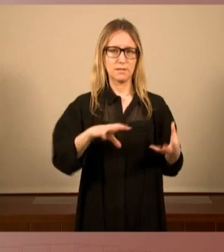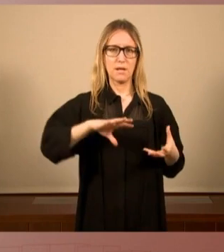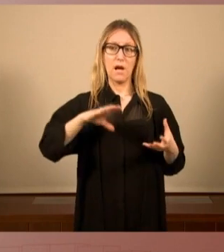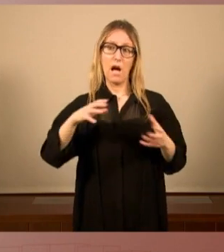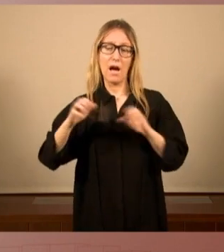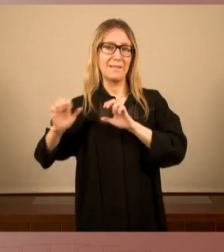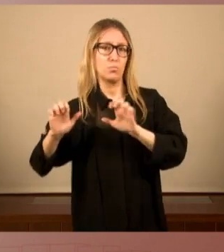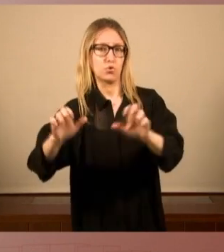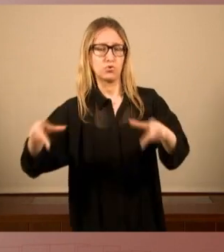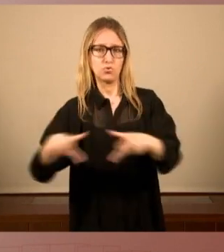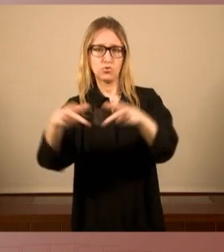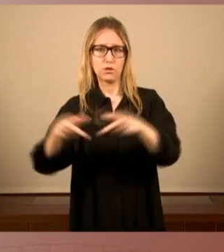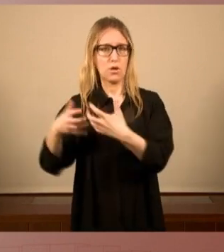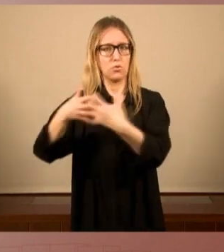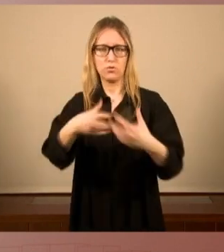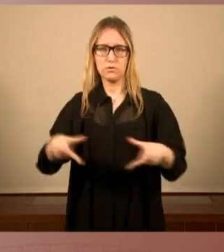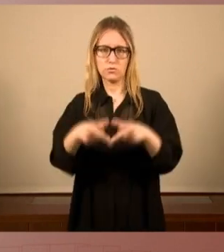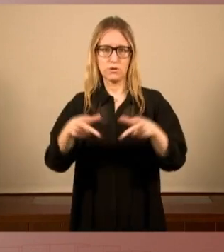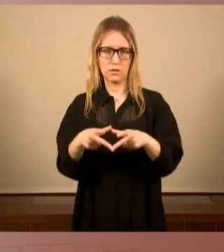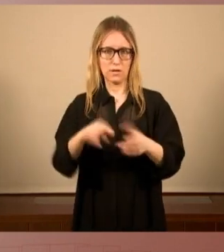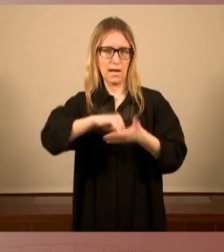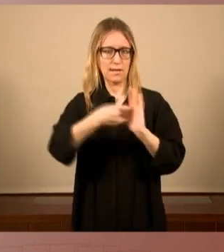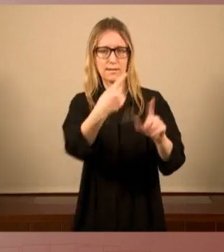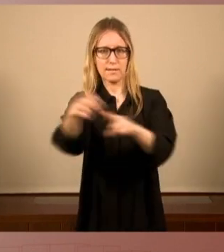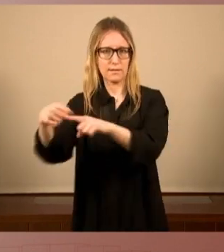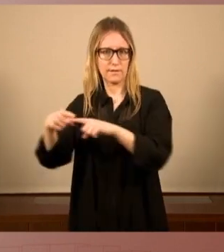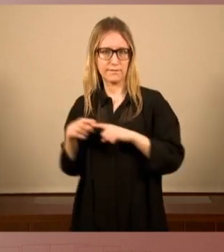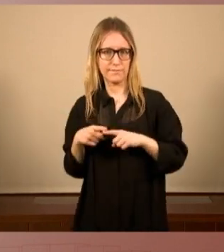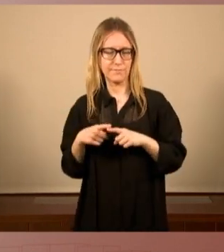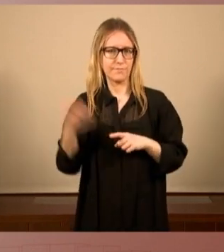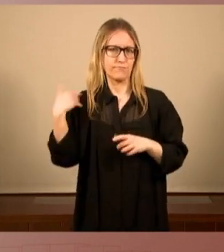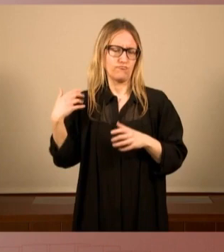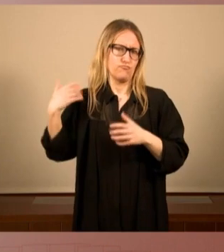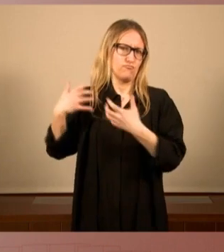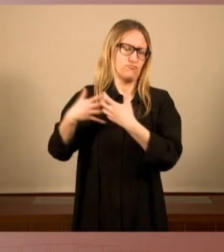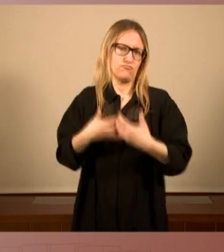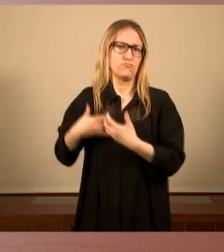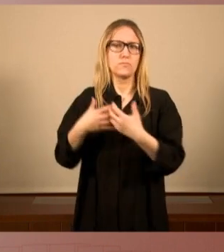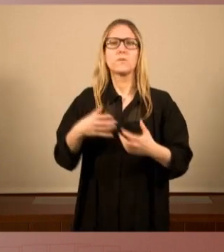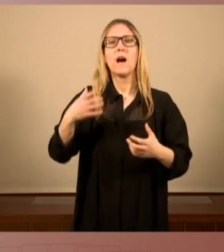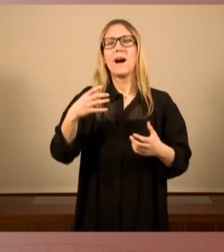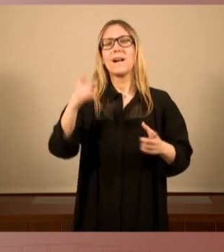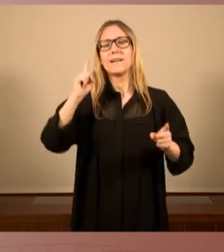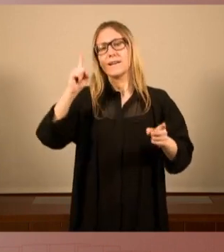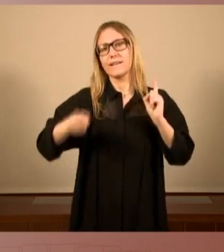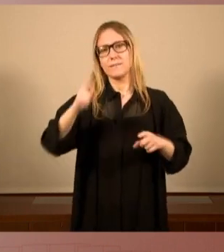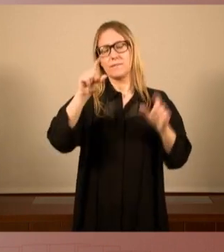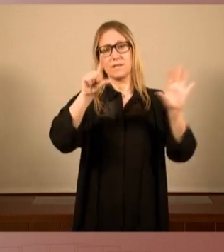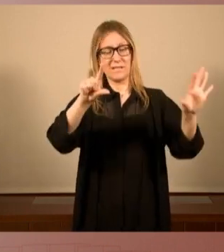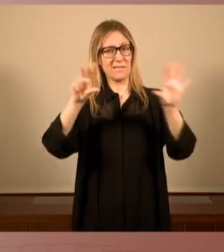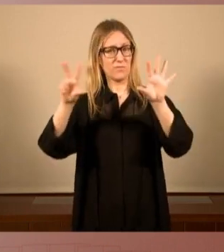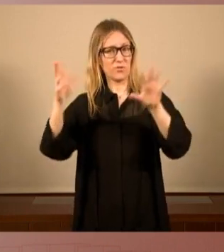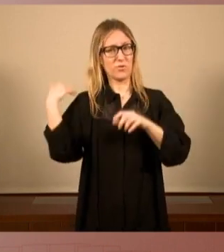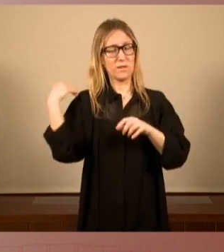reivindicacions i alternatives. des dels grans embats que qüestionen el règim del 78 els darrers anys, les lleis d